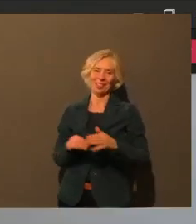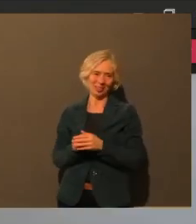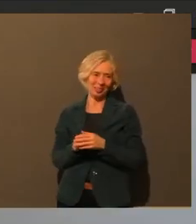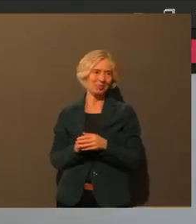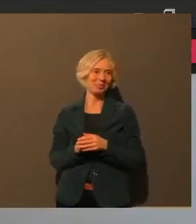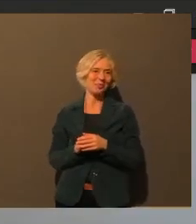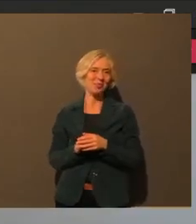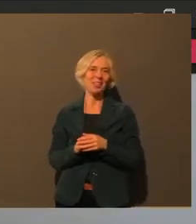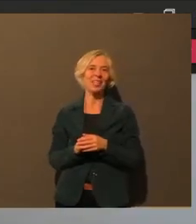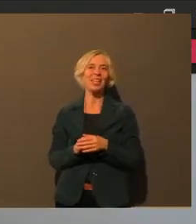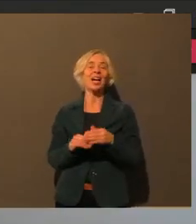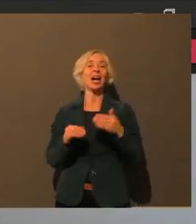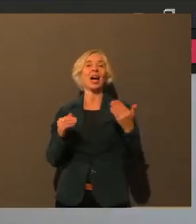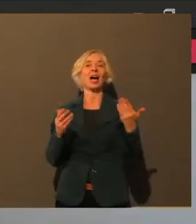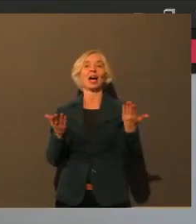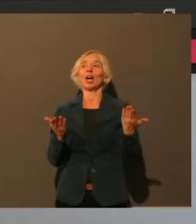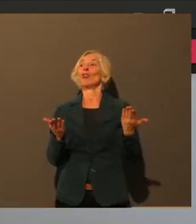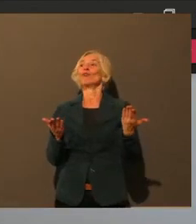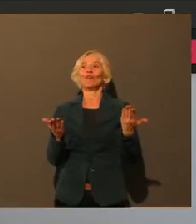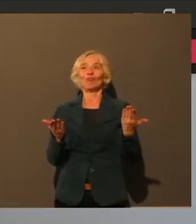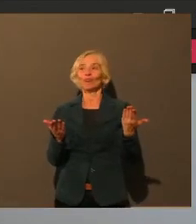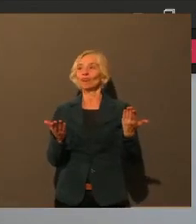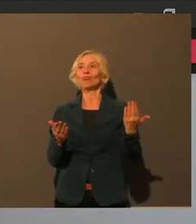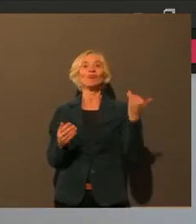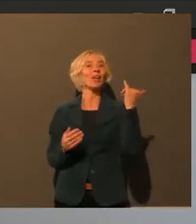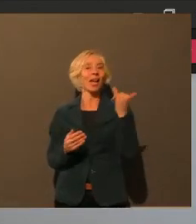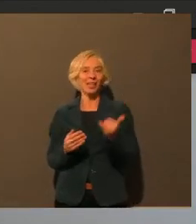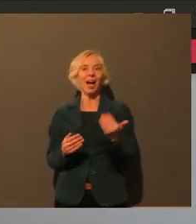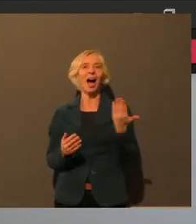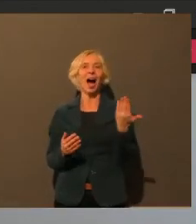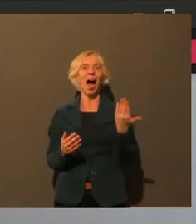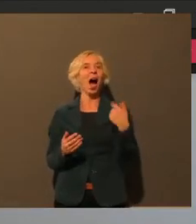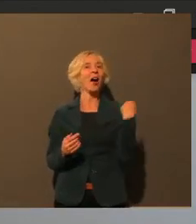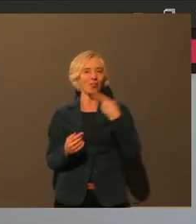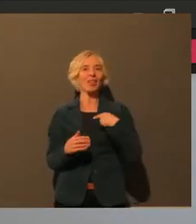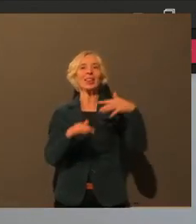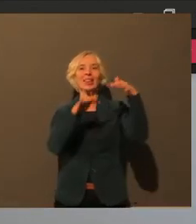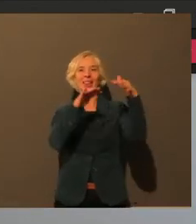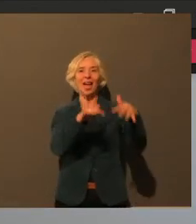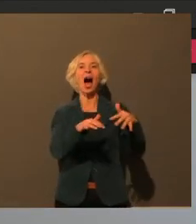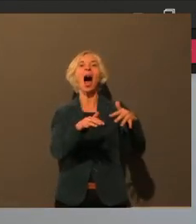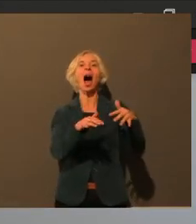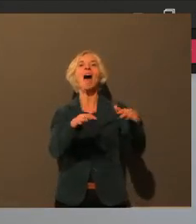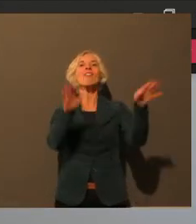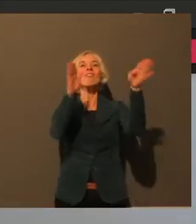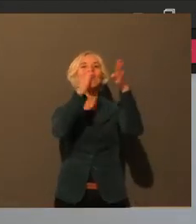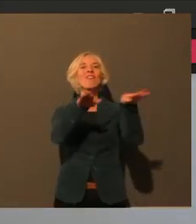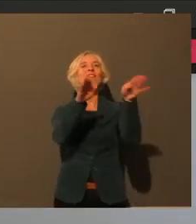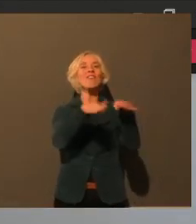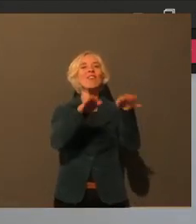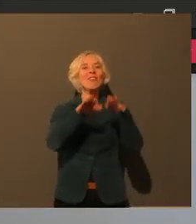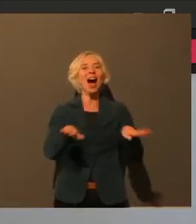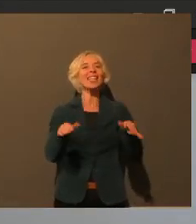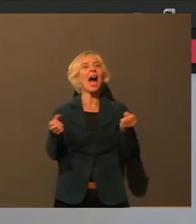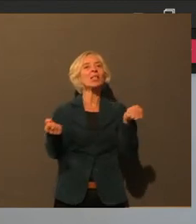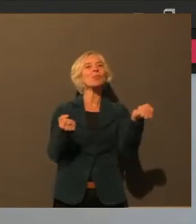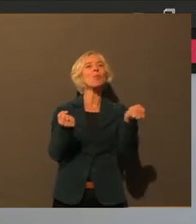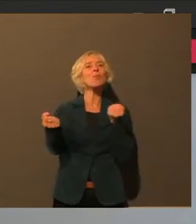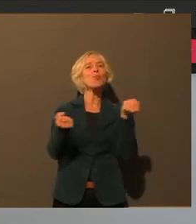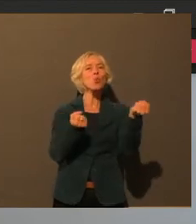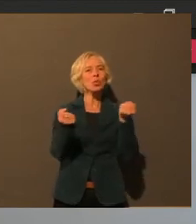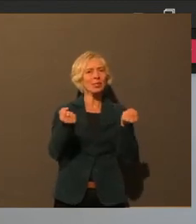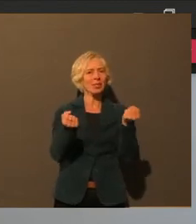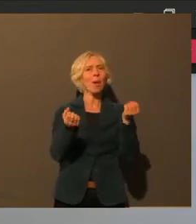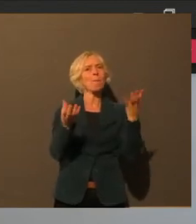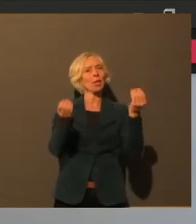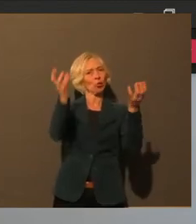Ja, dieser geschmückte Weihnachtsbus, den wir da dort haben, da könnte man vielleicht ja auf die Startwecke zugehen. Die haben ja eigentlich ansonsten